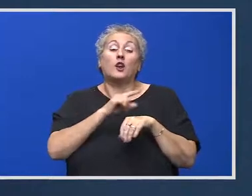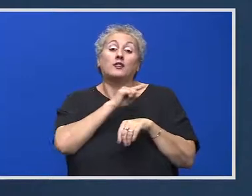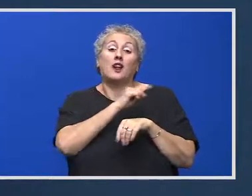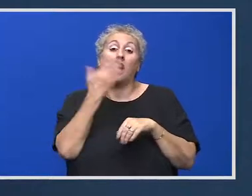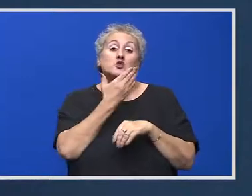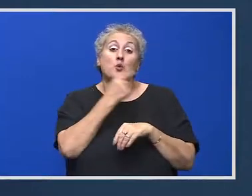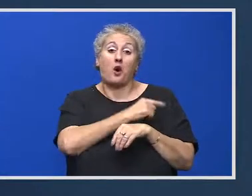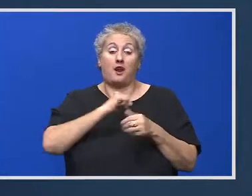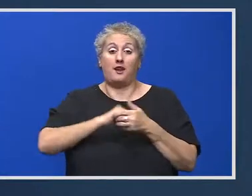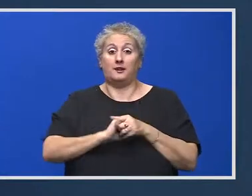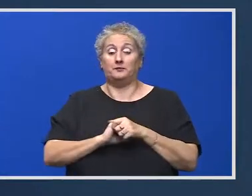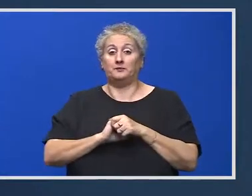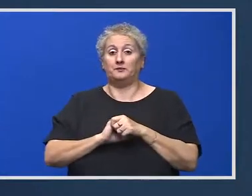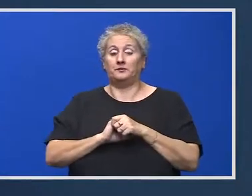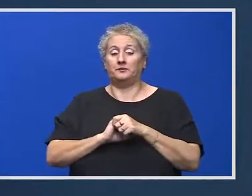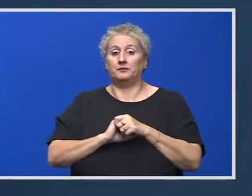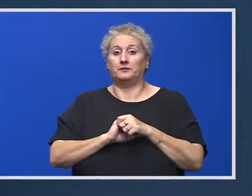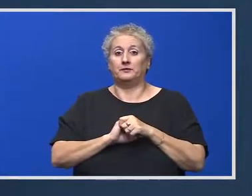medicilor stomatologi?